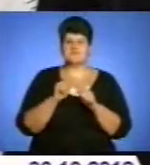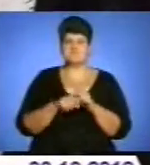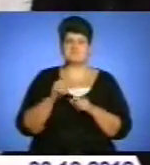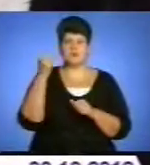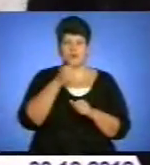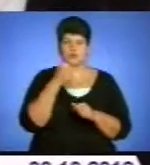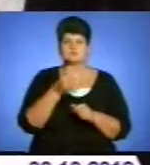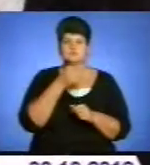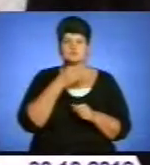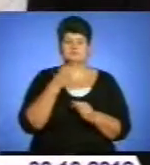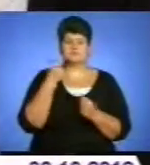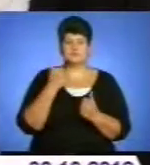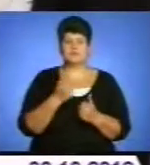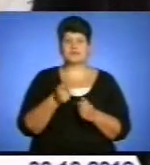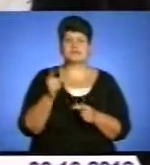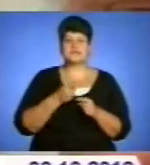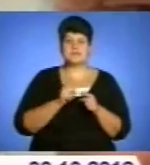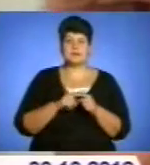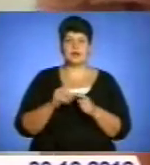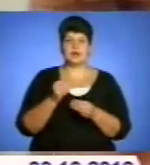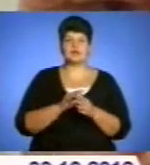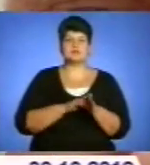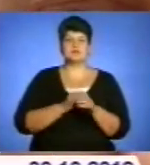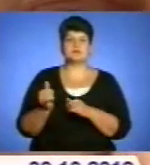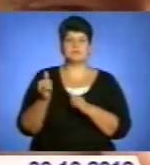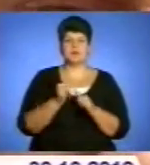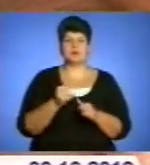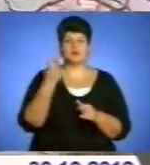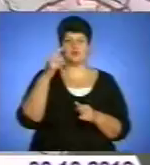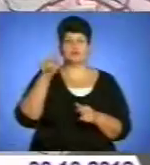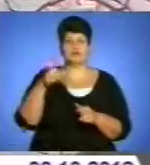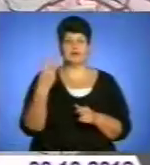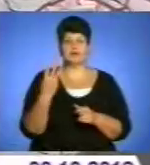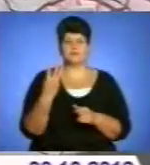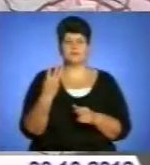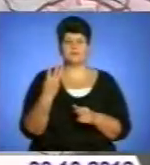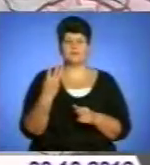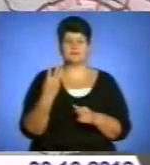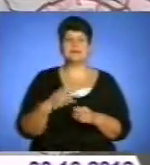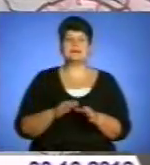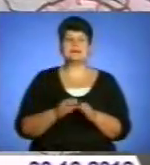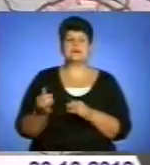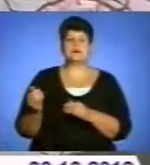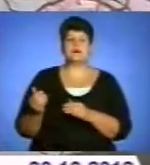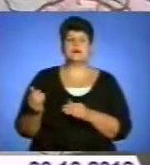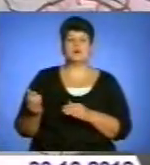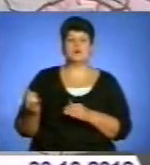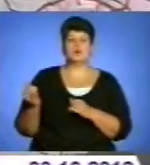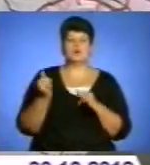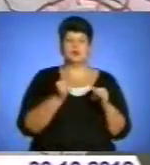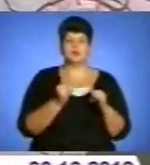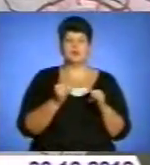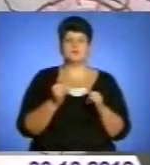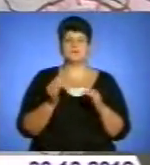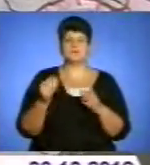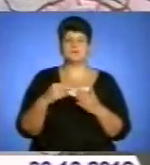Вільчинський. Посипним матеріалом до кінця року забезпечені на три чверті. Заготовлено піску в цьому році